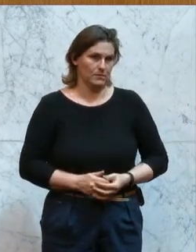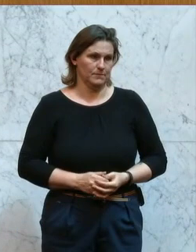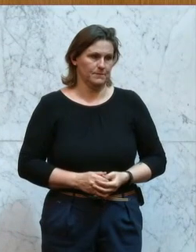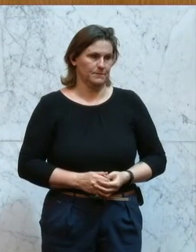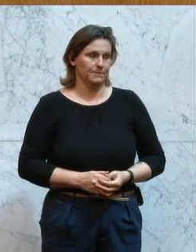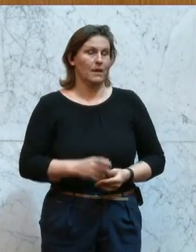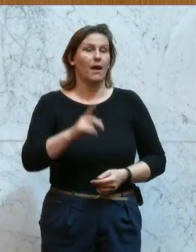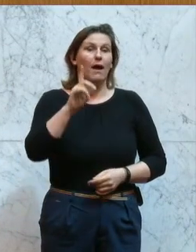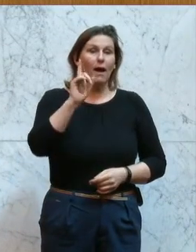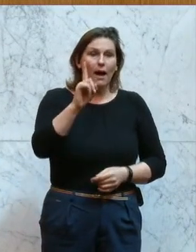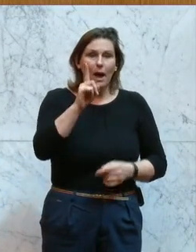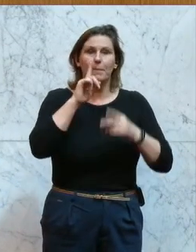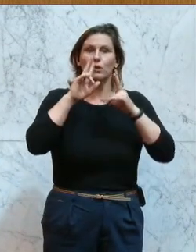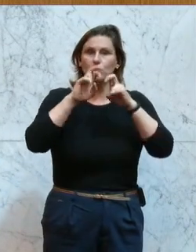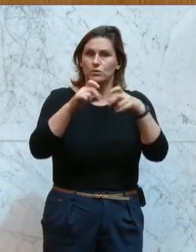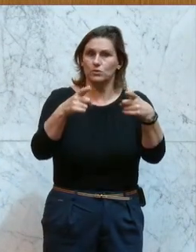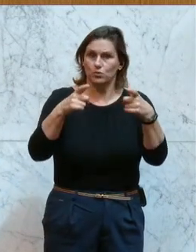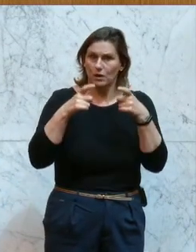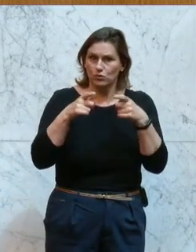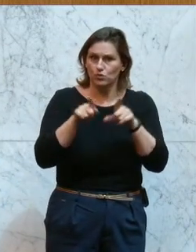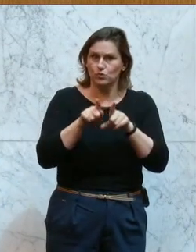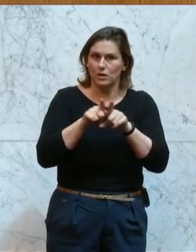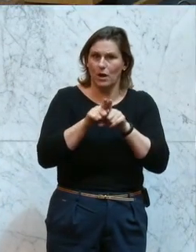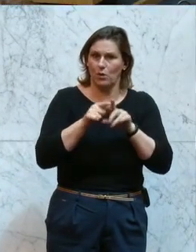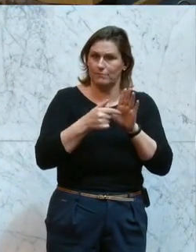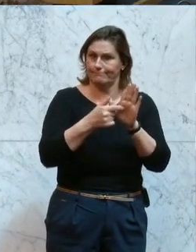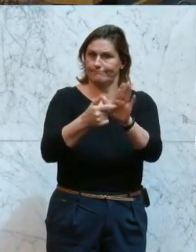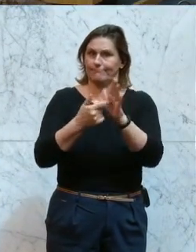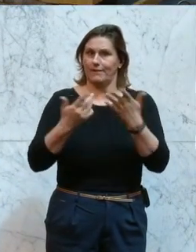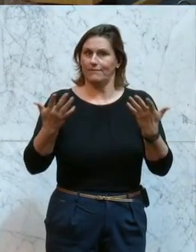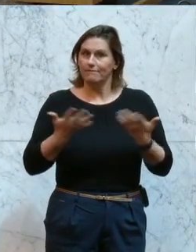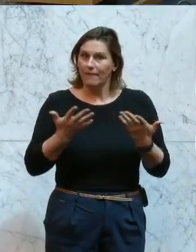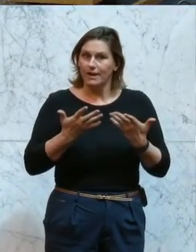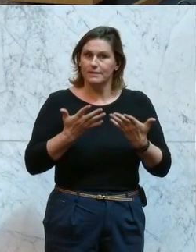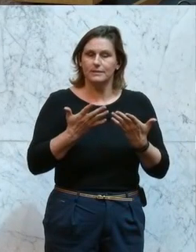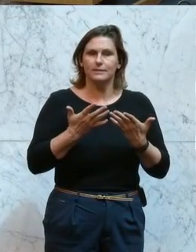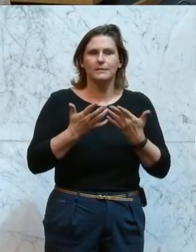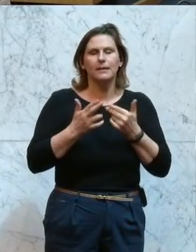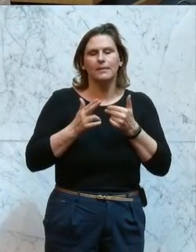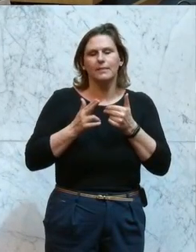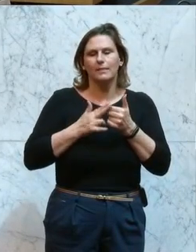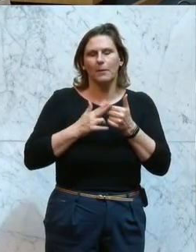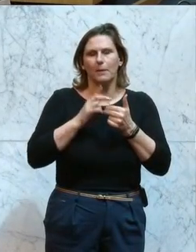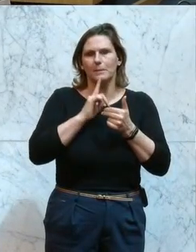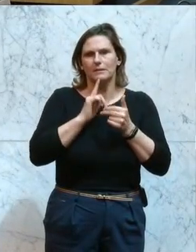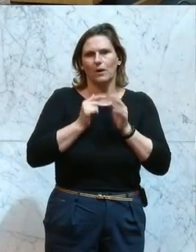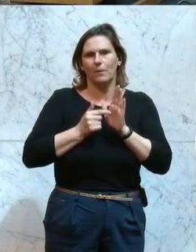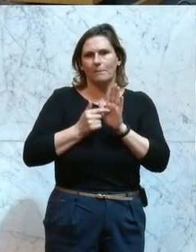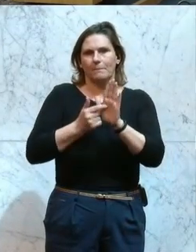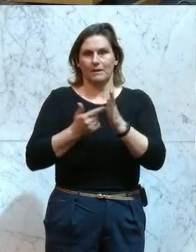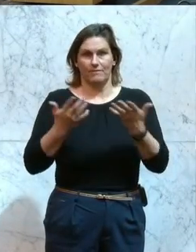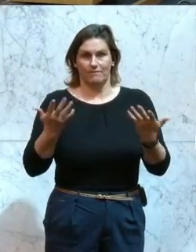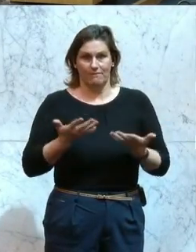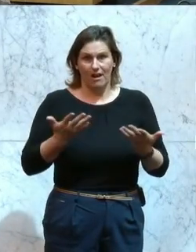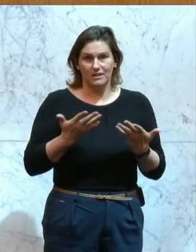Aber dieser Untersuchungsausschuss hat auch ganz nebenbei offengelegt, dass